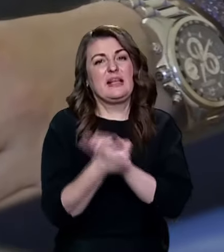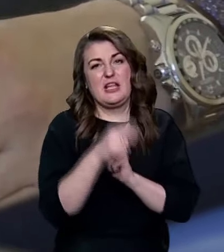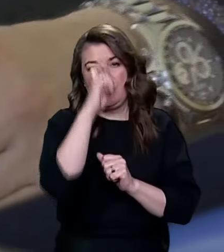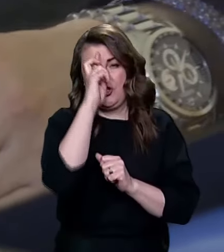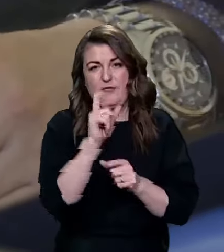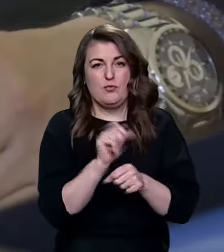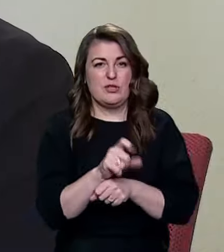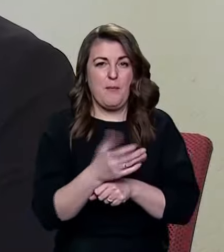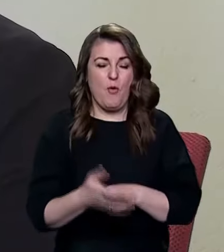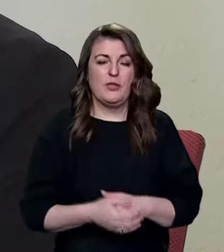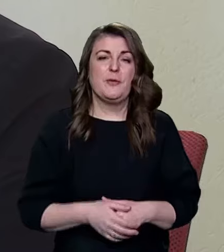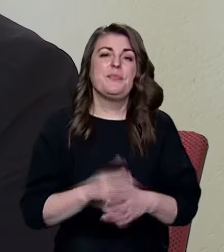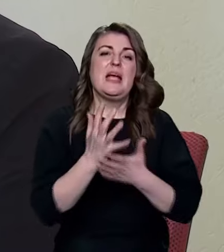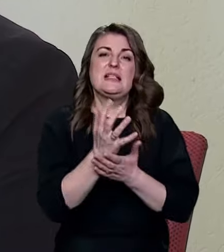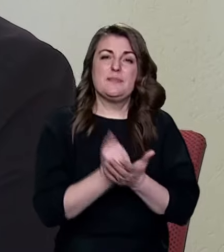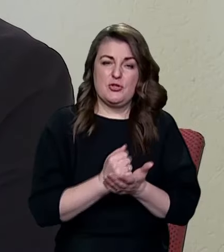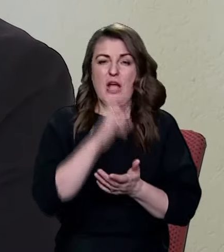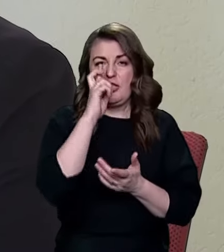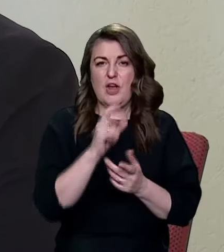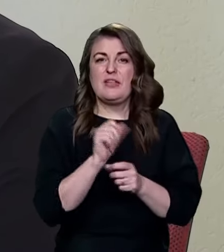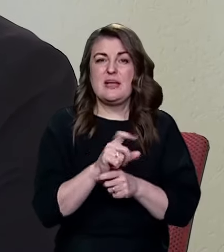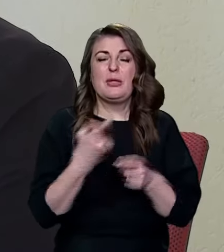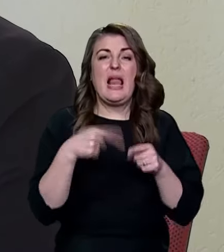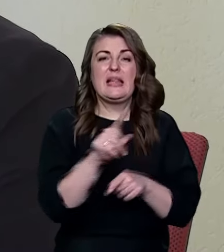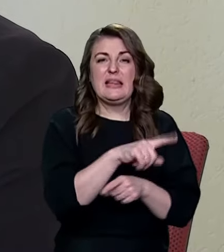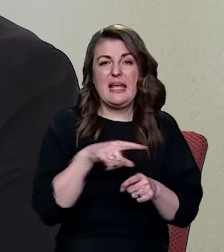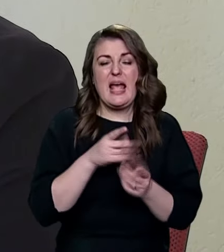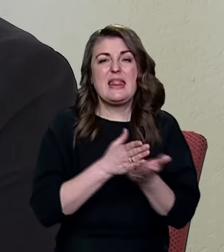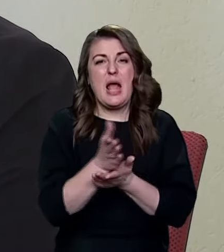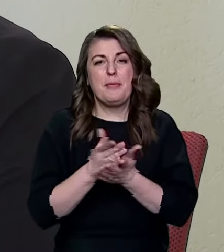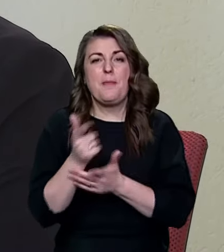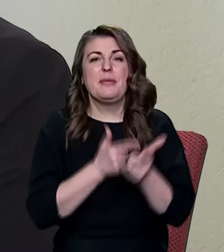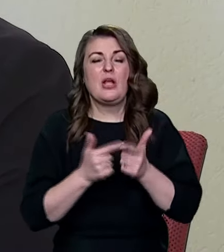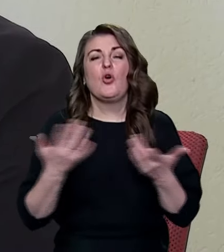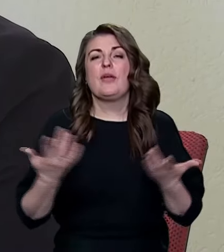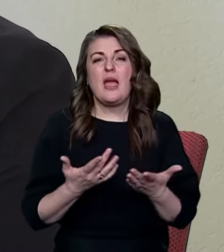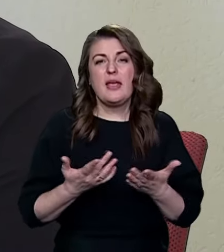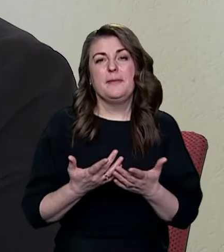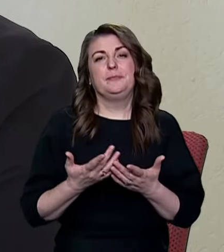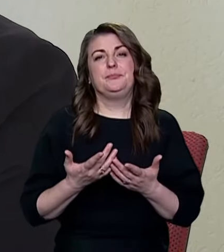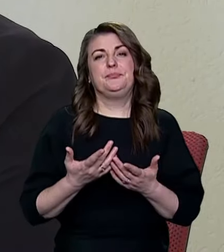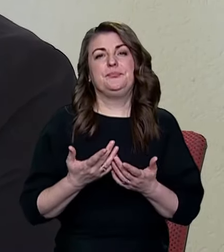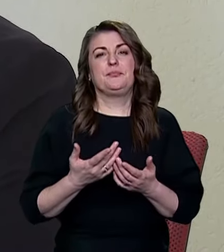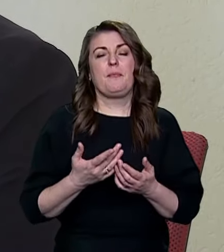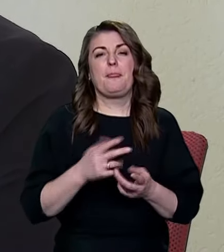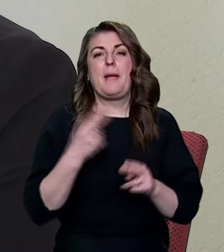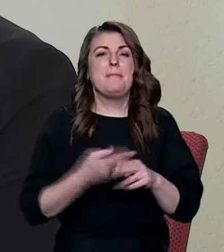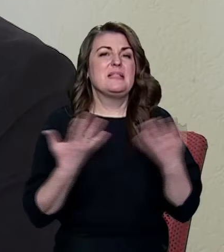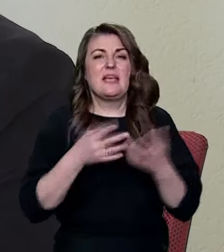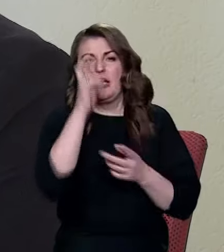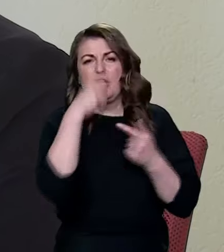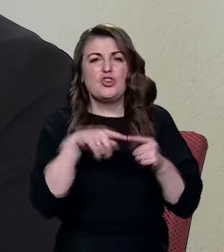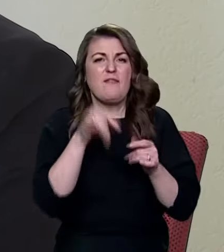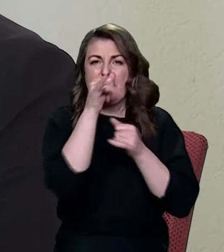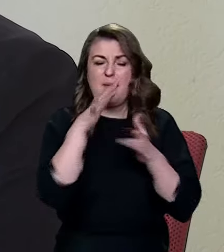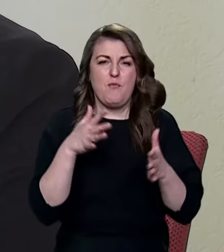державному замовленню. Збережеться державне замовлення для тих напрямів підготовки, без яких держава, скажімо